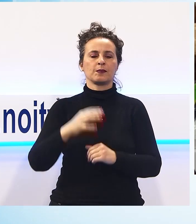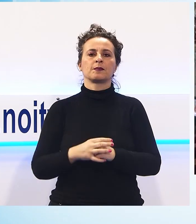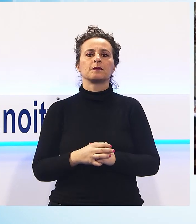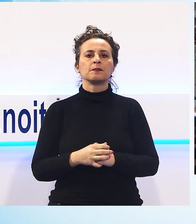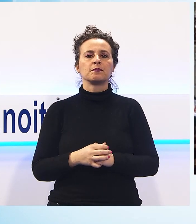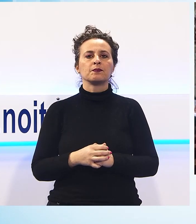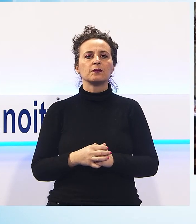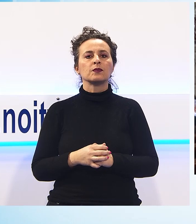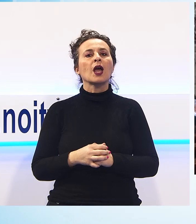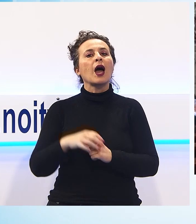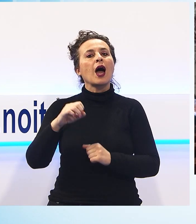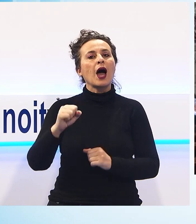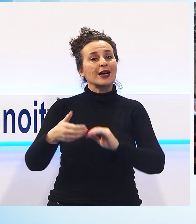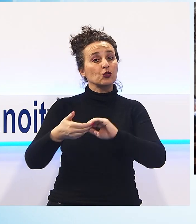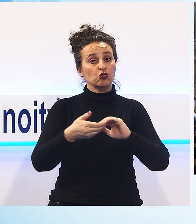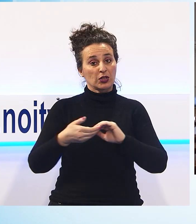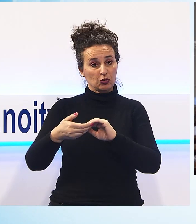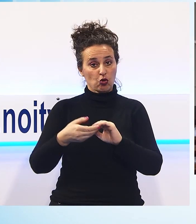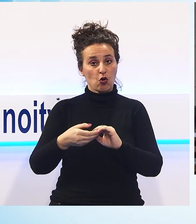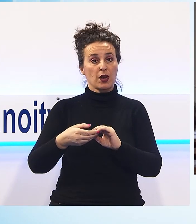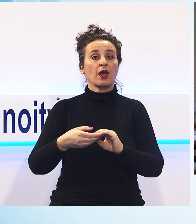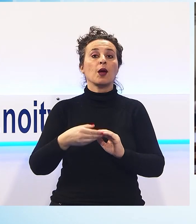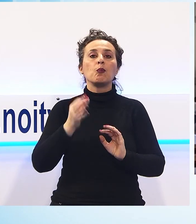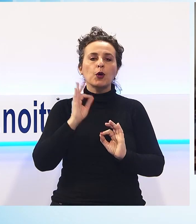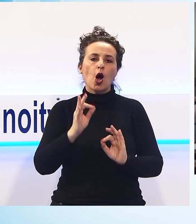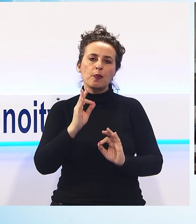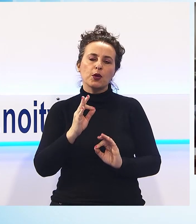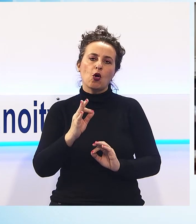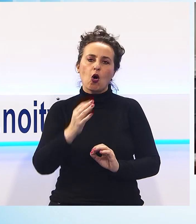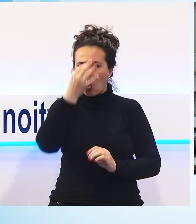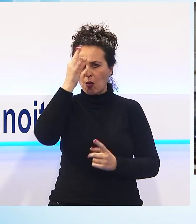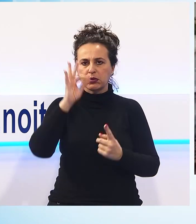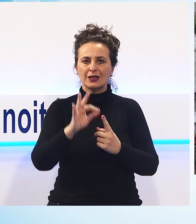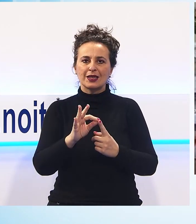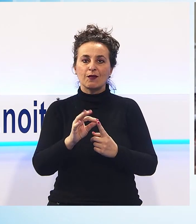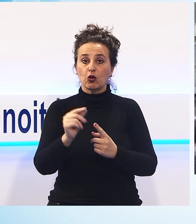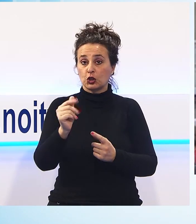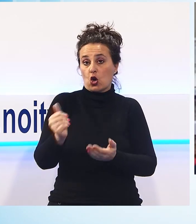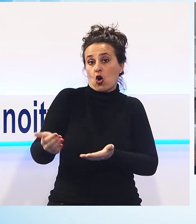cardioprotetta. L'Avuls centro anziani ha infatti deciso di destinare le proprie risorse per l'acquisto di questo apparecchio